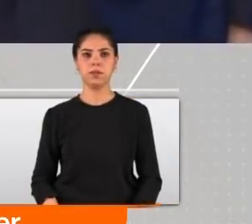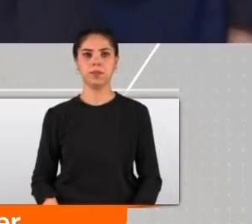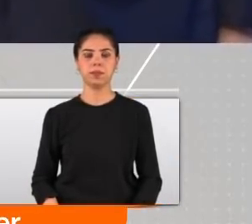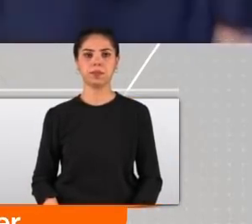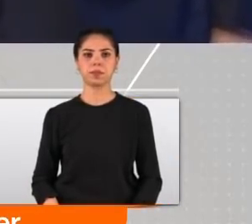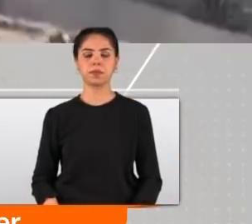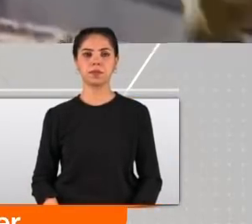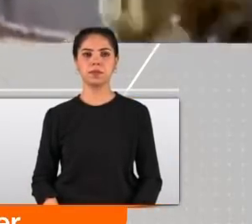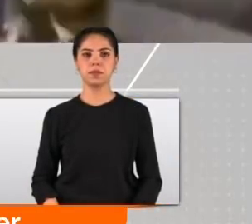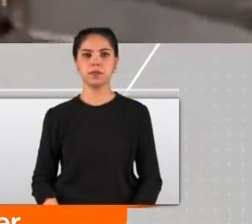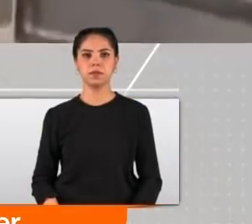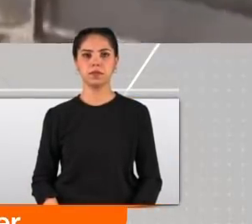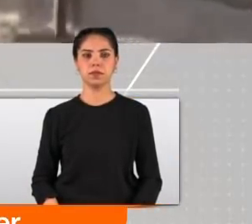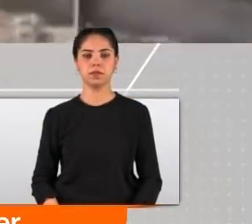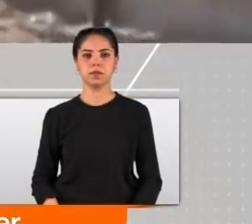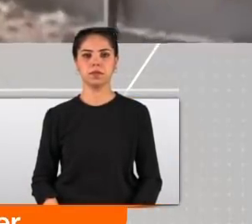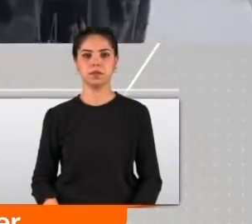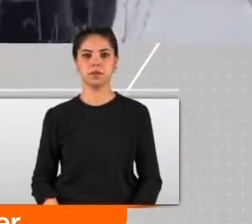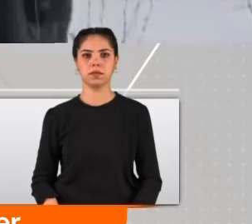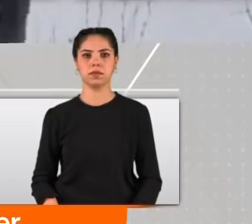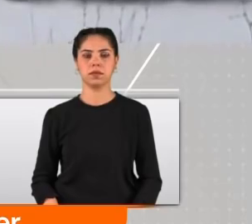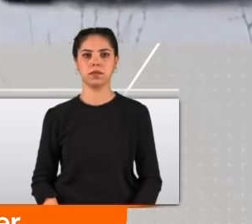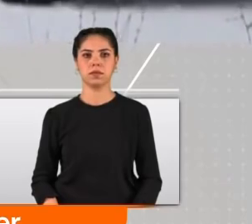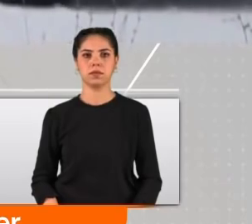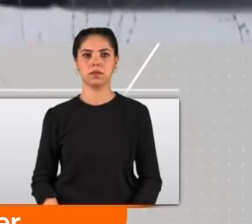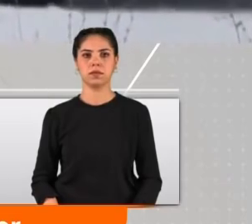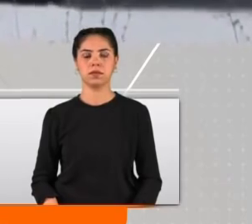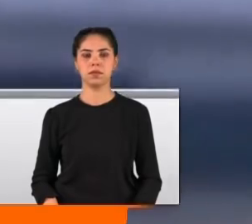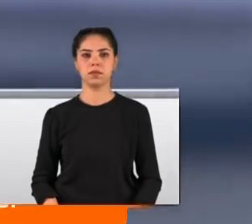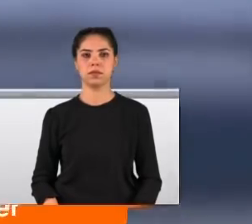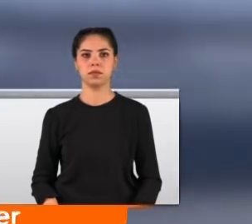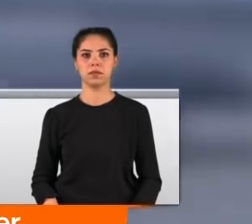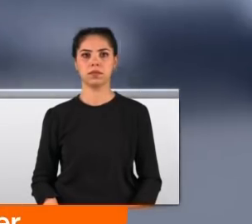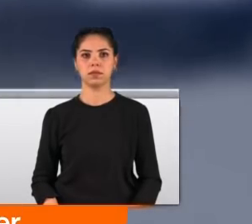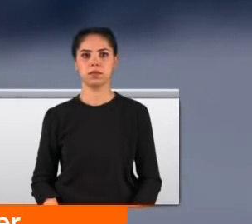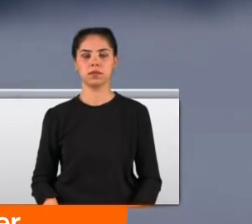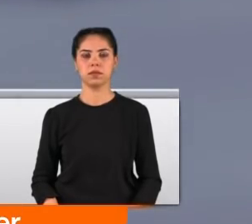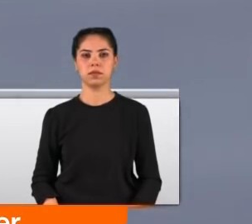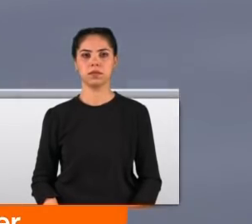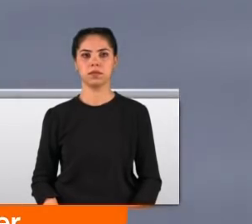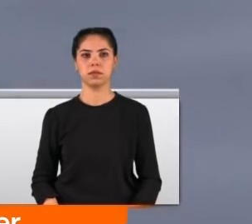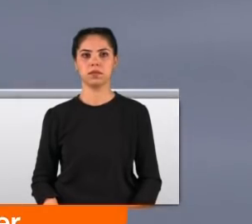tesisi insanlık adına yapılmış en hayırlı işlerden biri olacaktır.